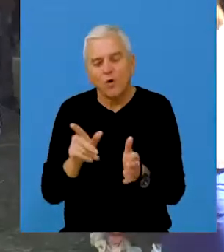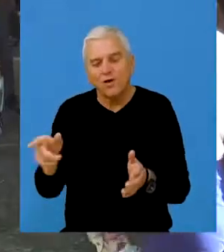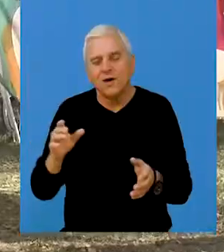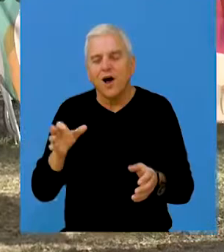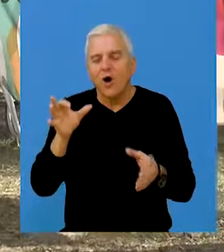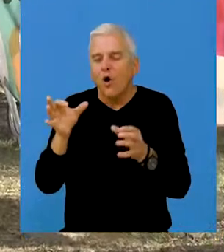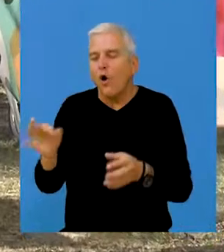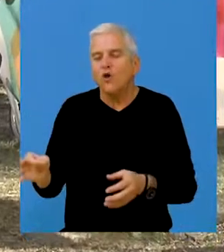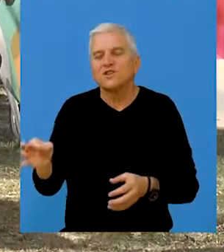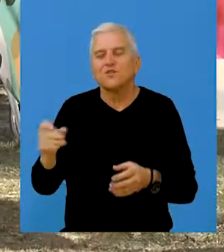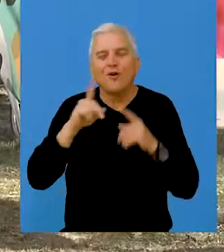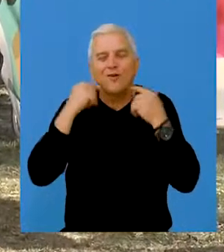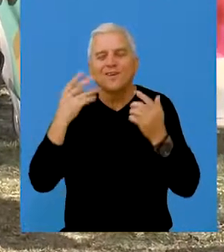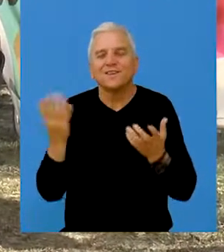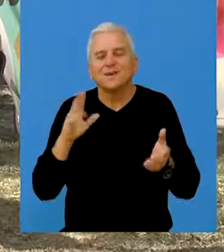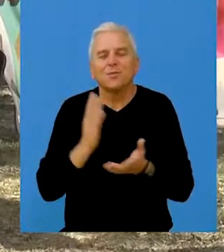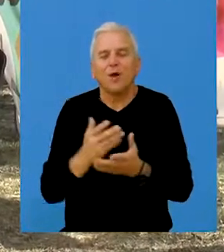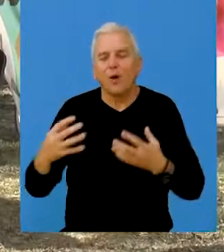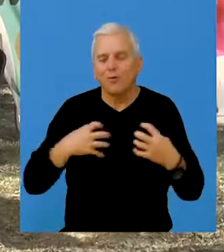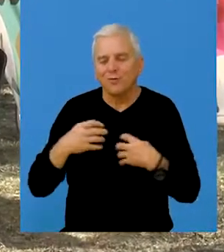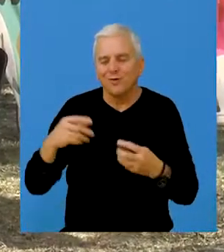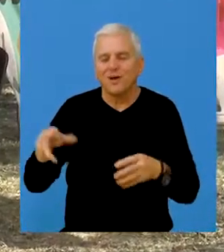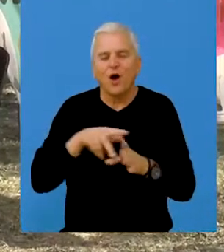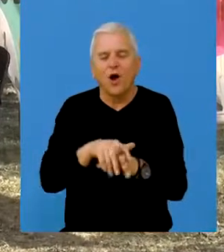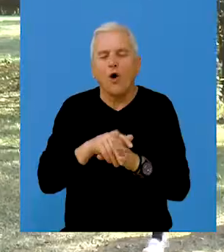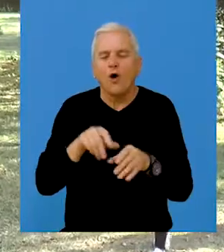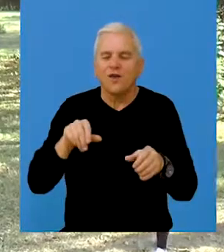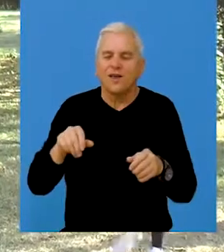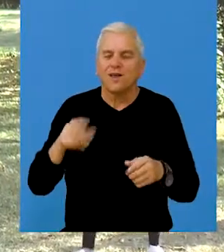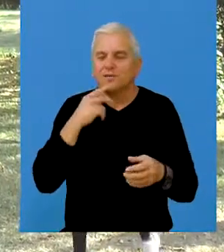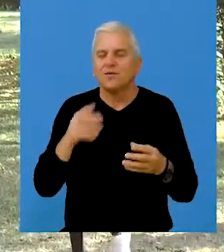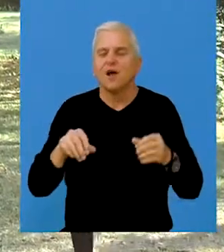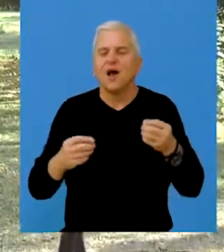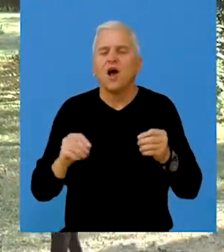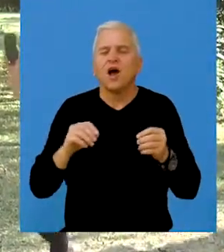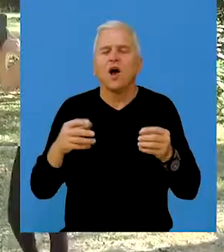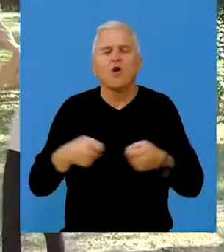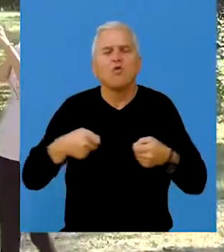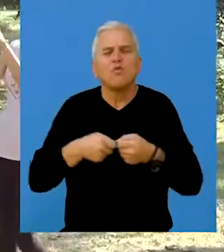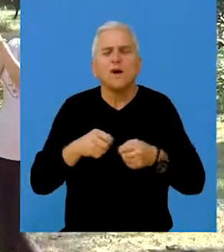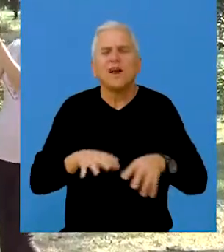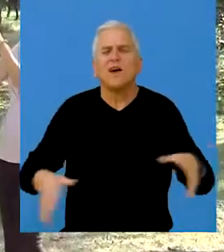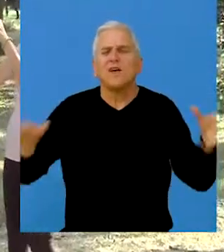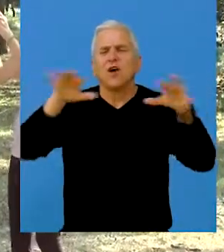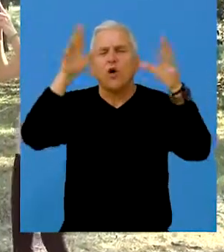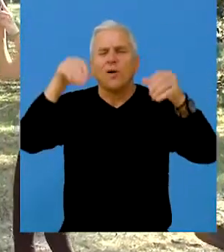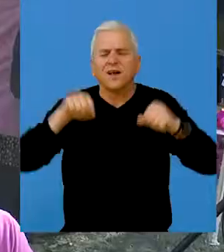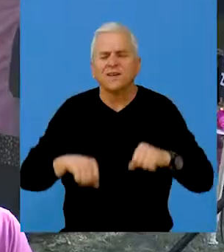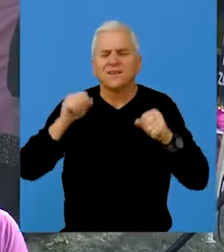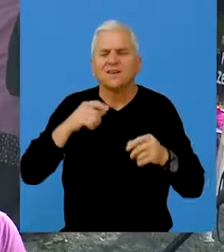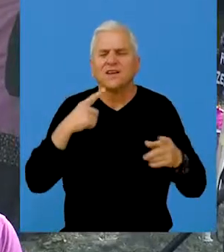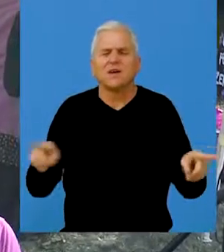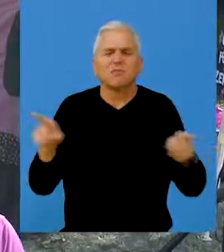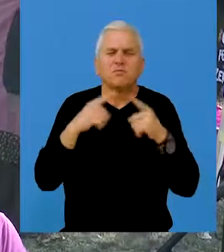kutku Ostrvu Osmeha, gde su im priređeni programi poput jahanja konja, gumenog dvorca za skakanje, dečijeg